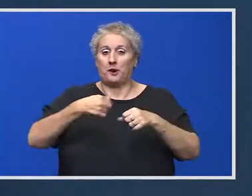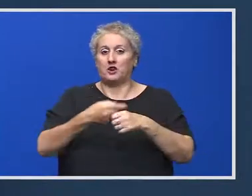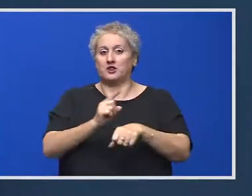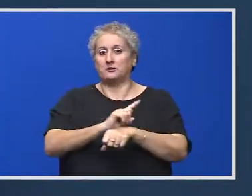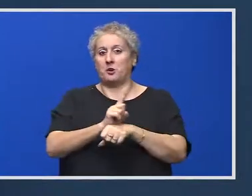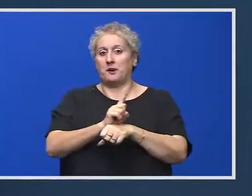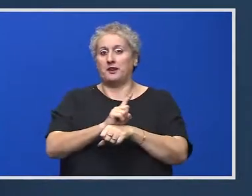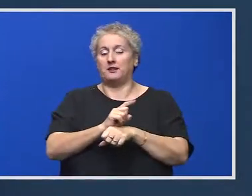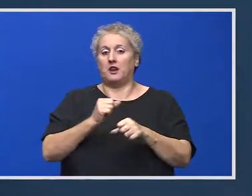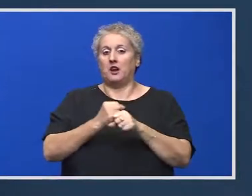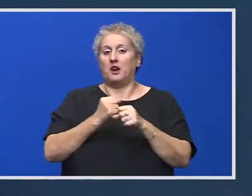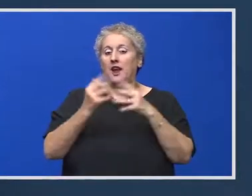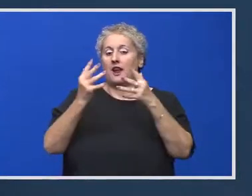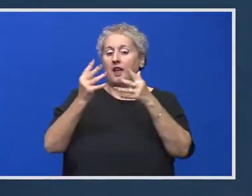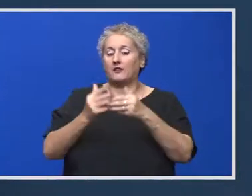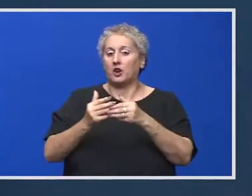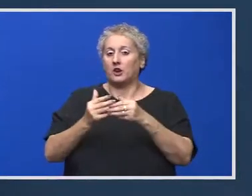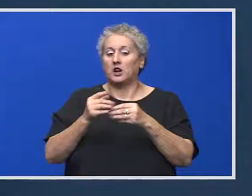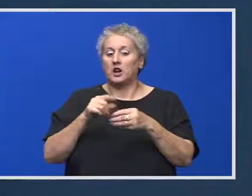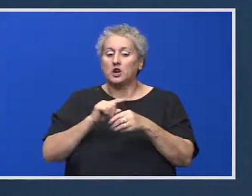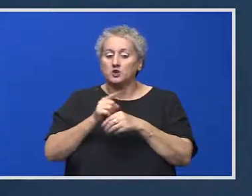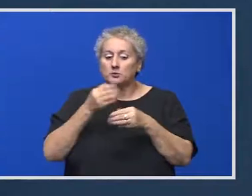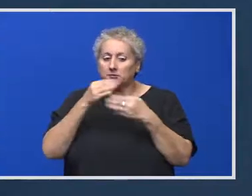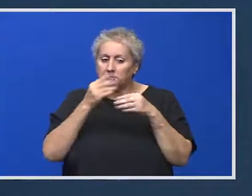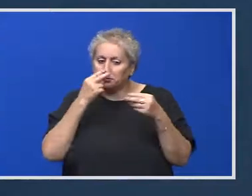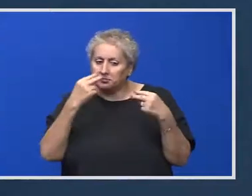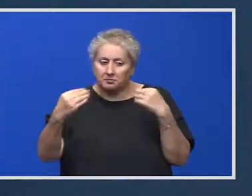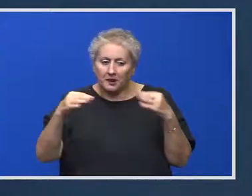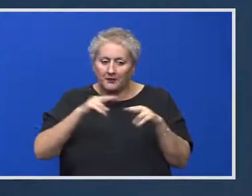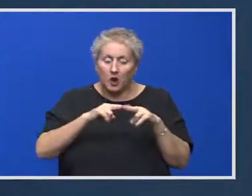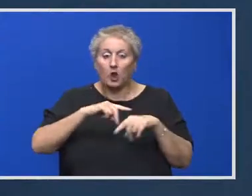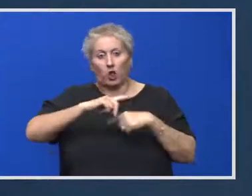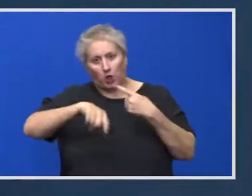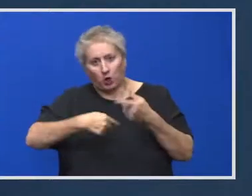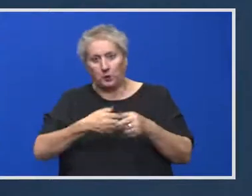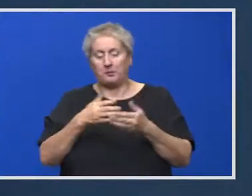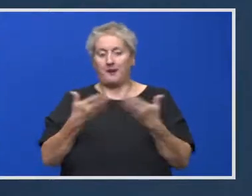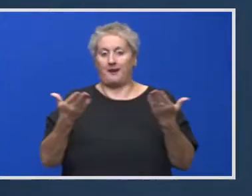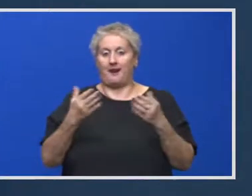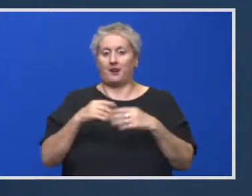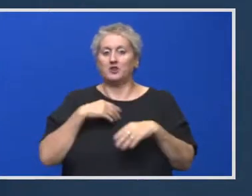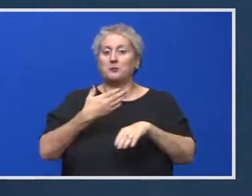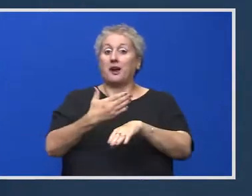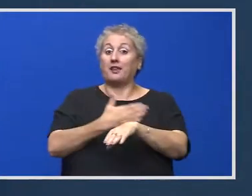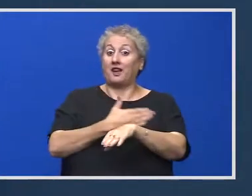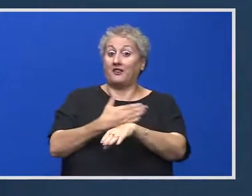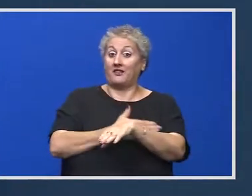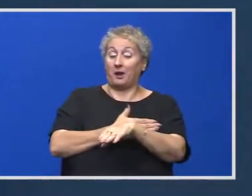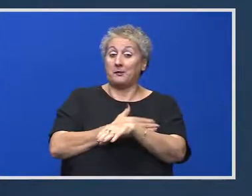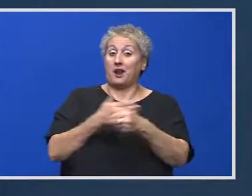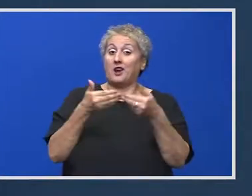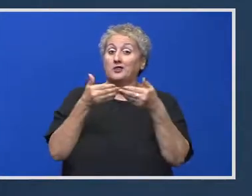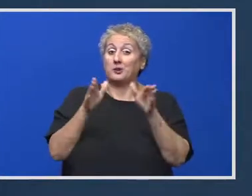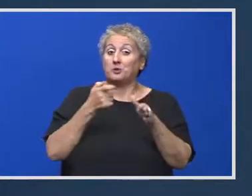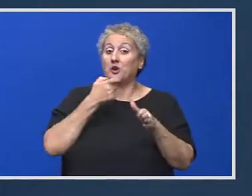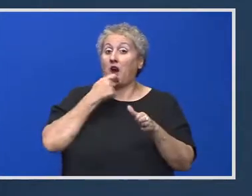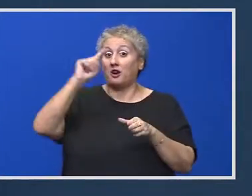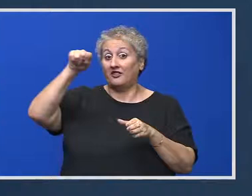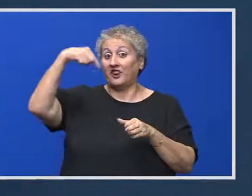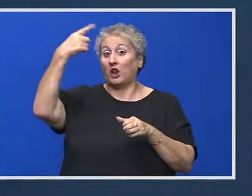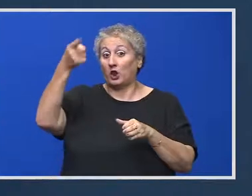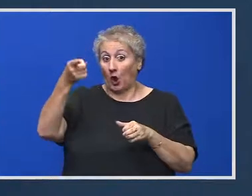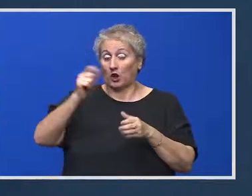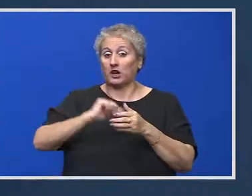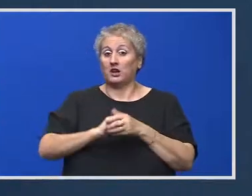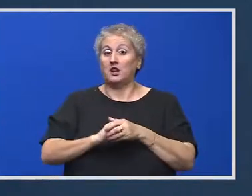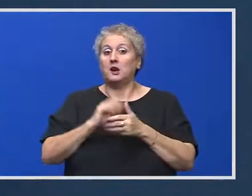vom avea de elaborat legislația subsecventă, după care cel mai devreme, la începutul anului viitor, putem